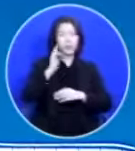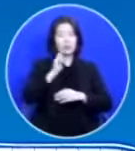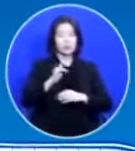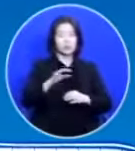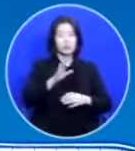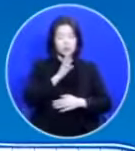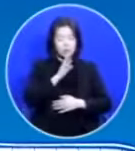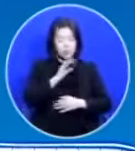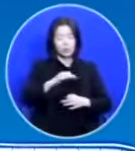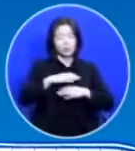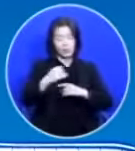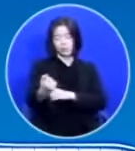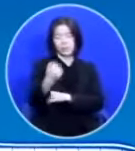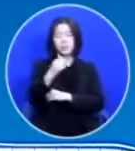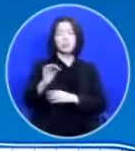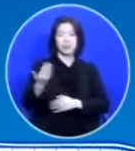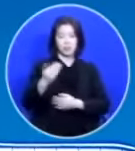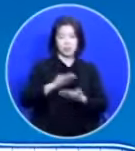놀라운 능력이 됩니다